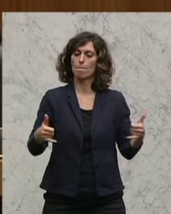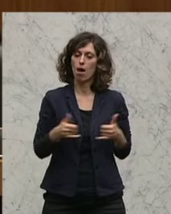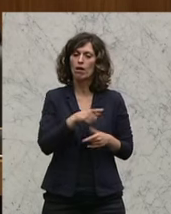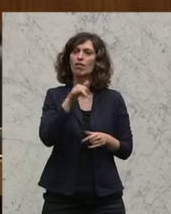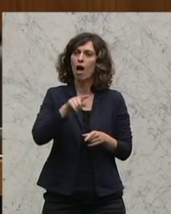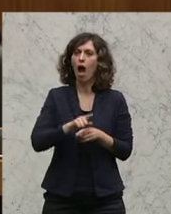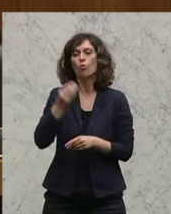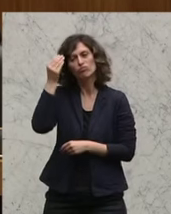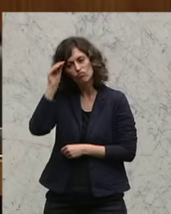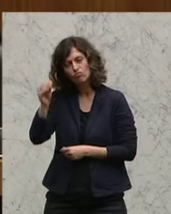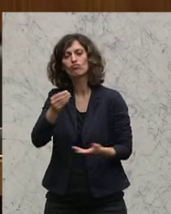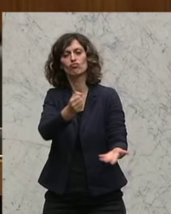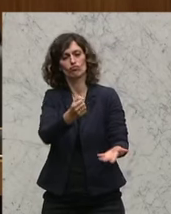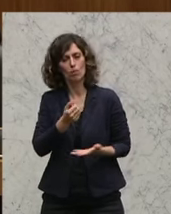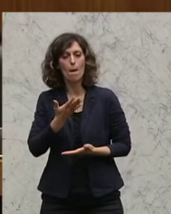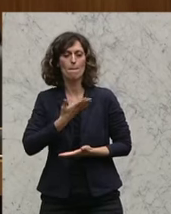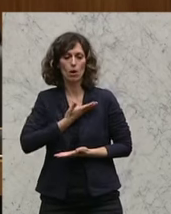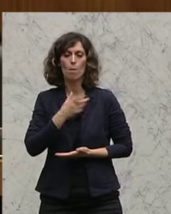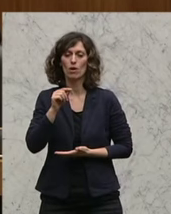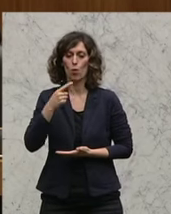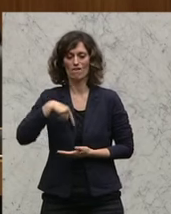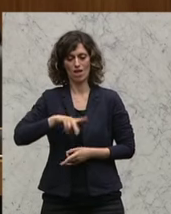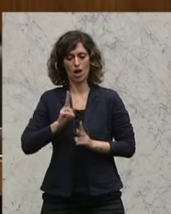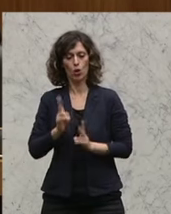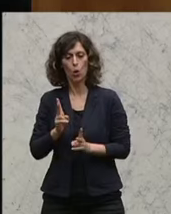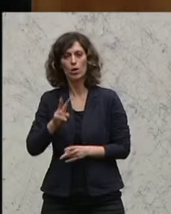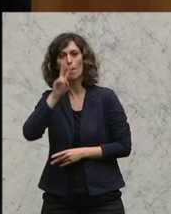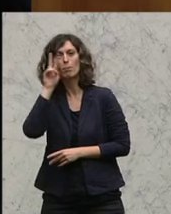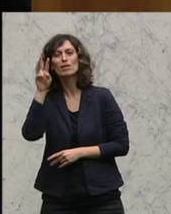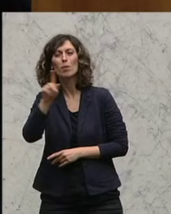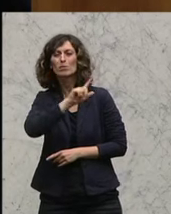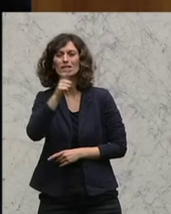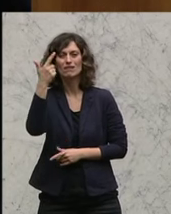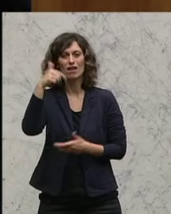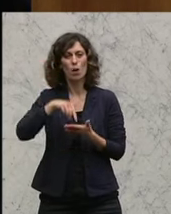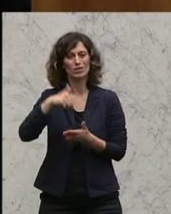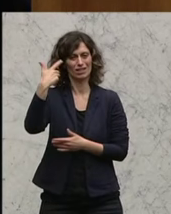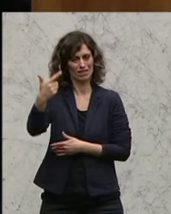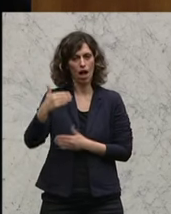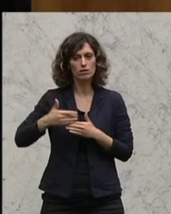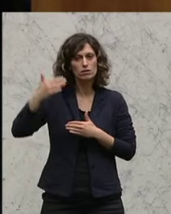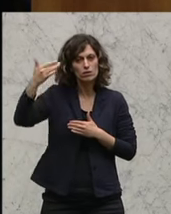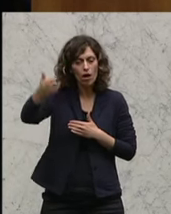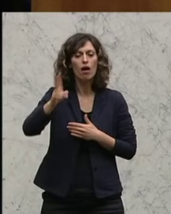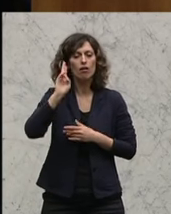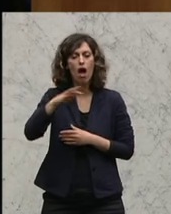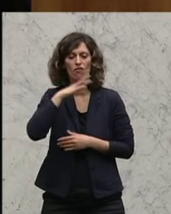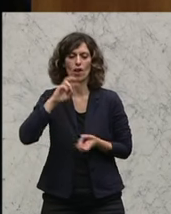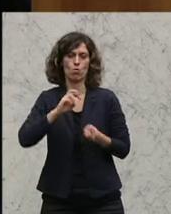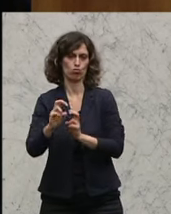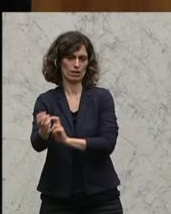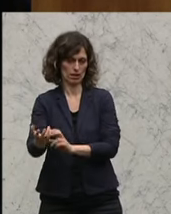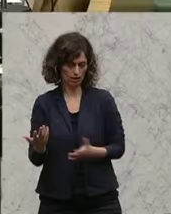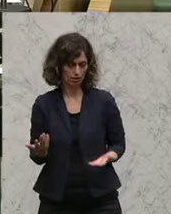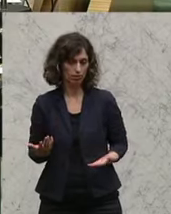gewürdigt wird, dass wir auch in der Perspektive bis 2020 das auch umsetzen können. Denn